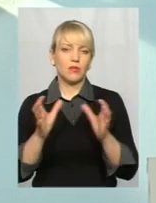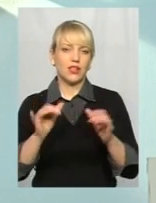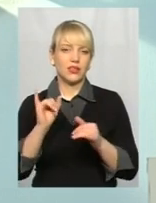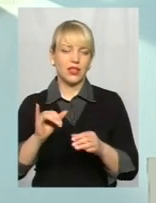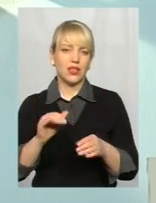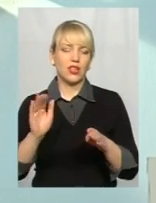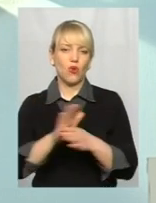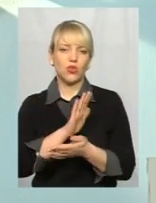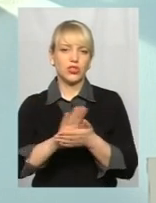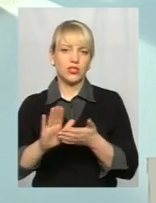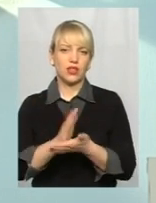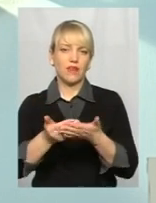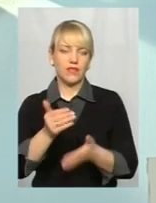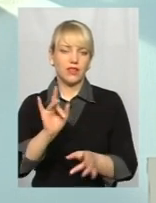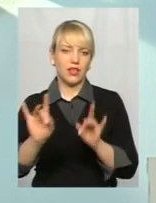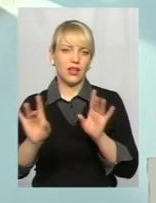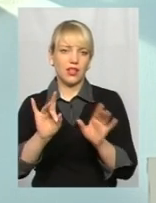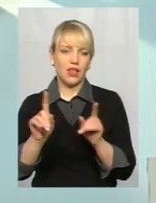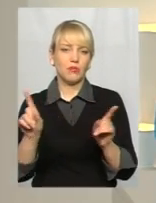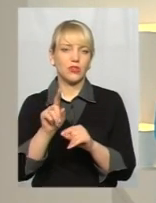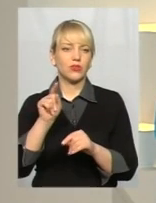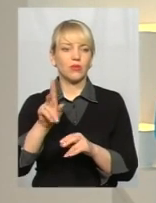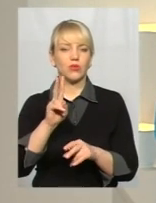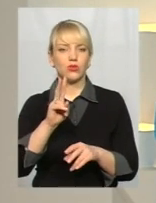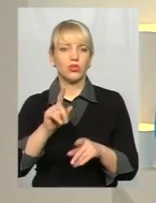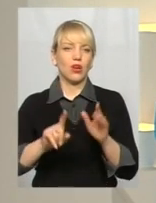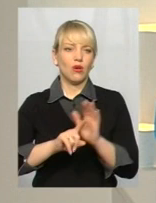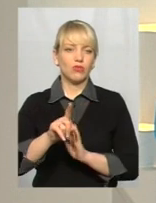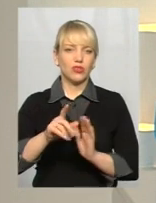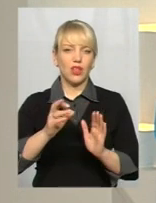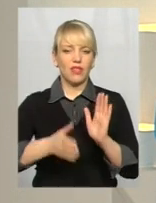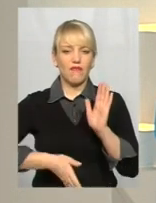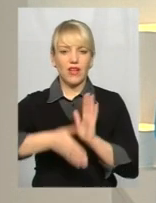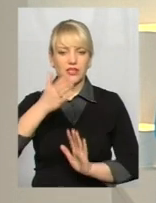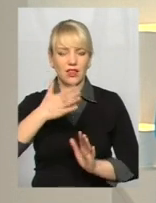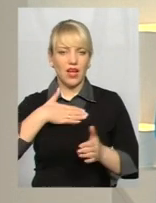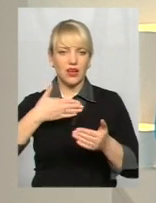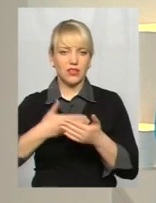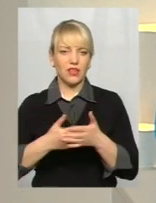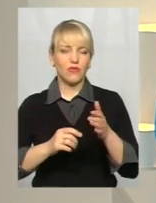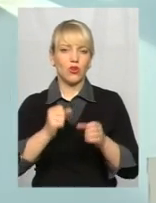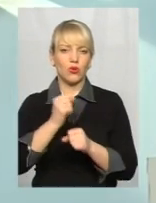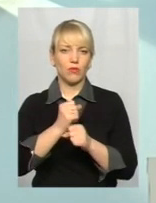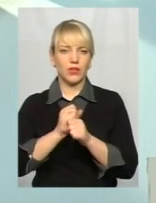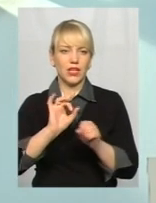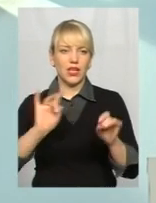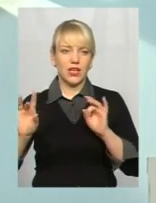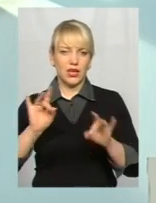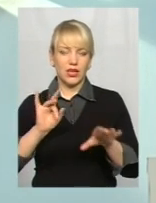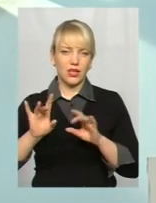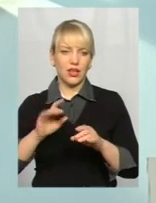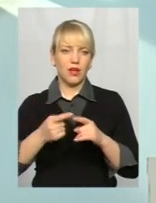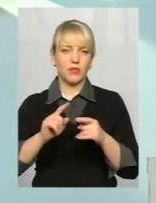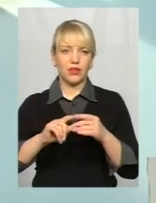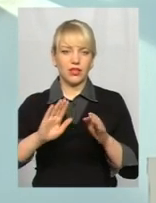від цієї зовнішньої реклами. І те, що зараз там дехто починає на фасадах активно влаштовувати зовнішню рекламу, так звану там